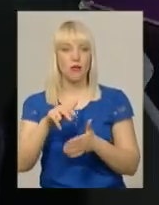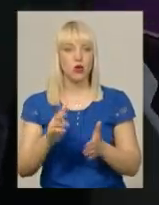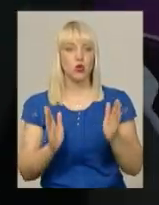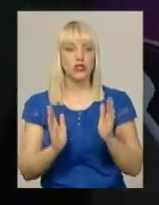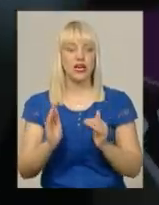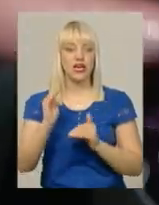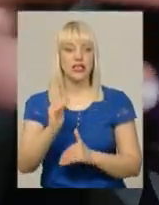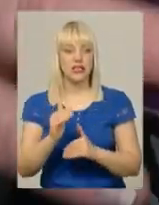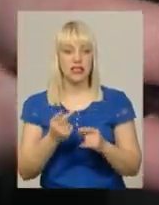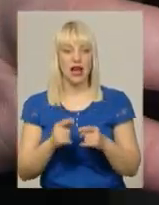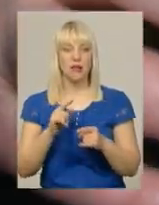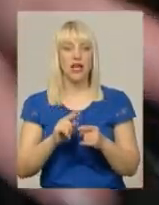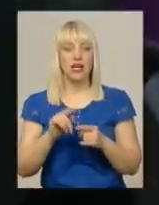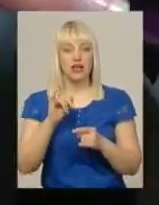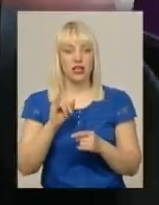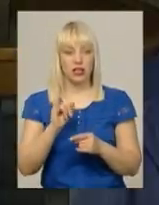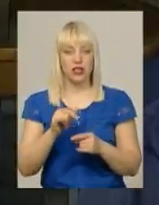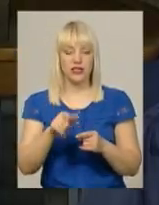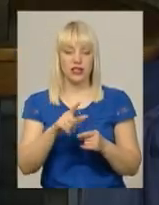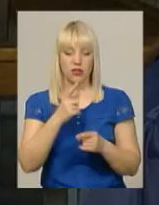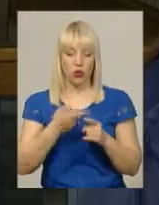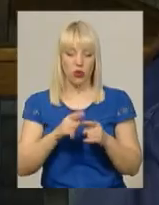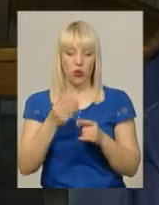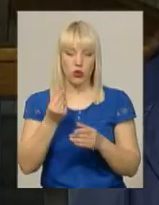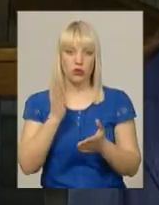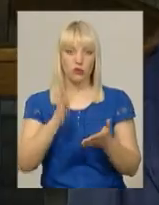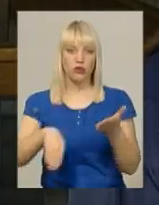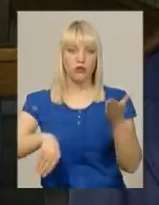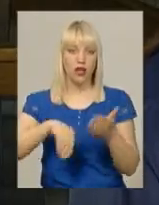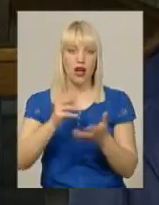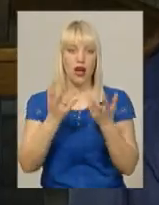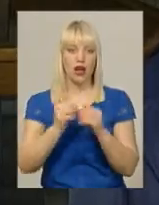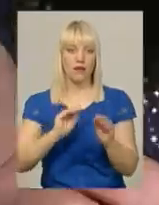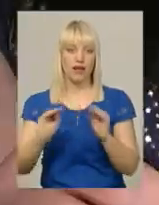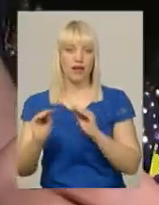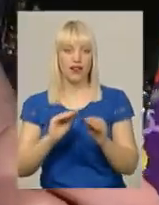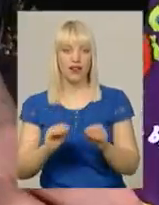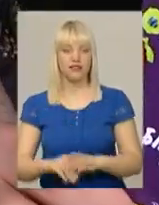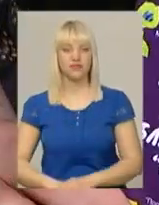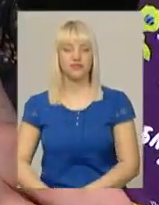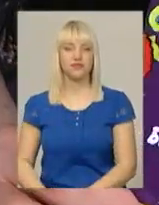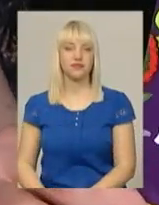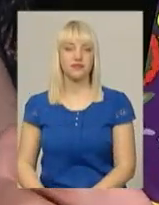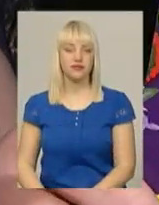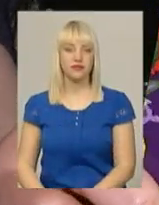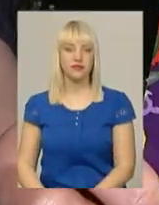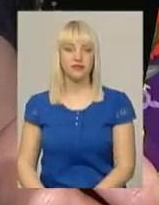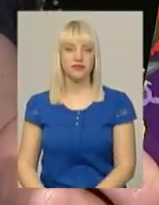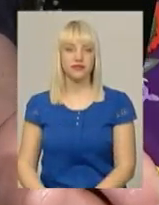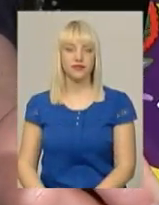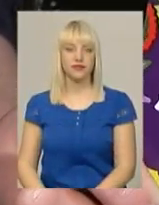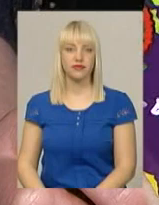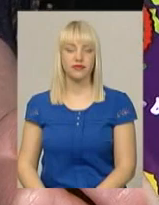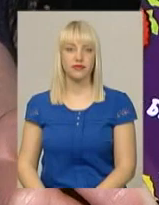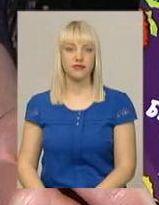кошти і придбають обладнання для обласної дитячої лікарні. Тетяна Пресекар, Віктор Кривий, Олександр Горішевський та Володимир Паламар. Новини